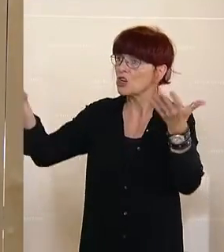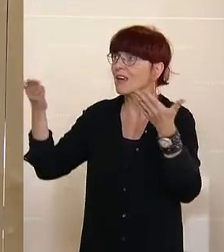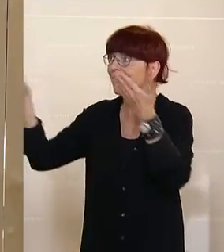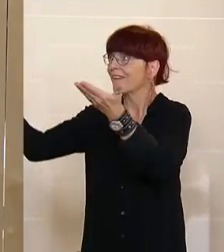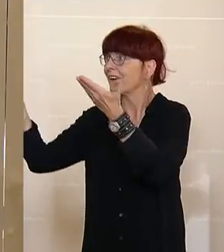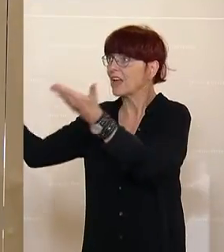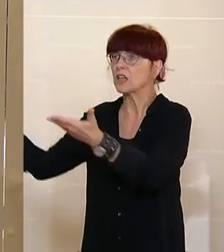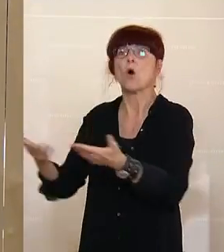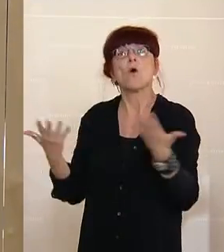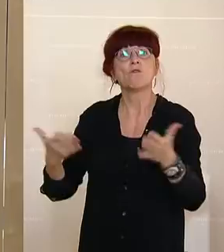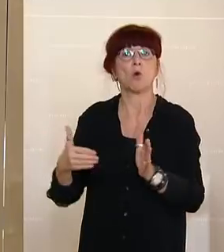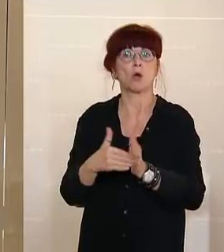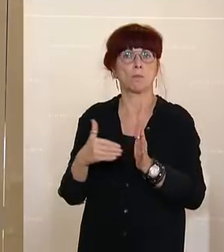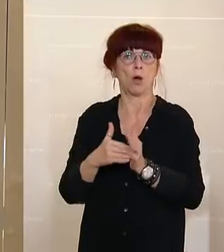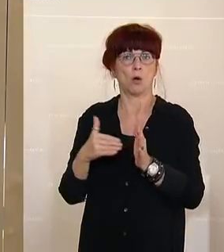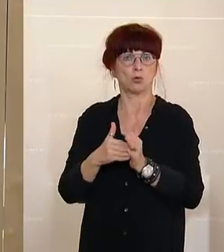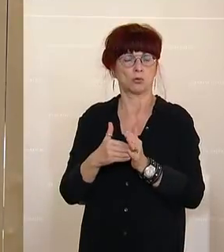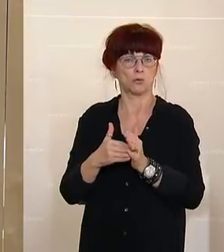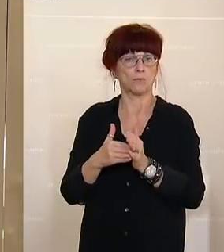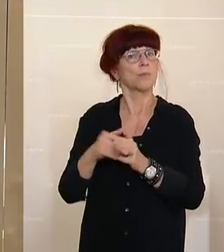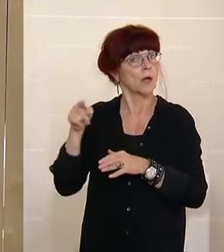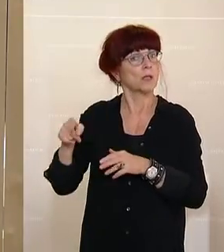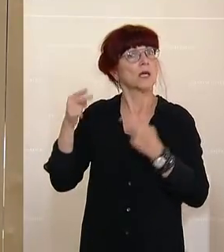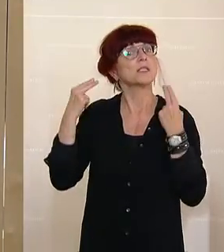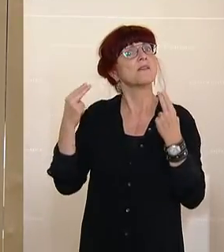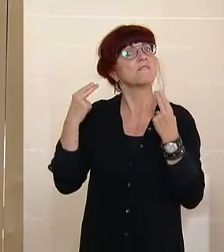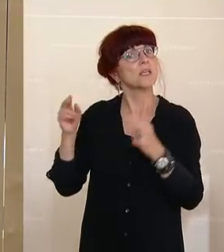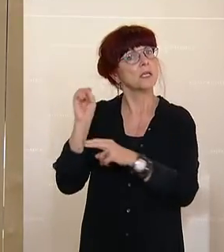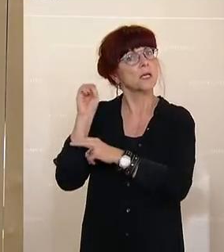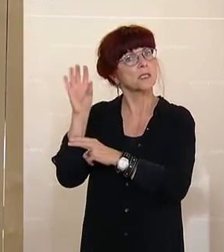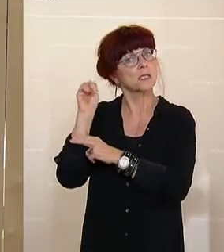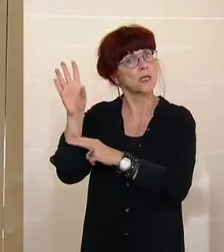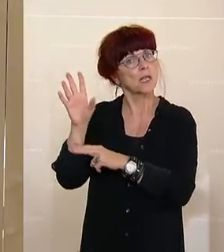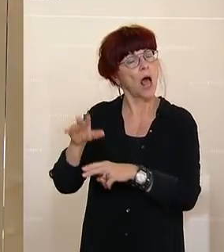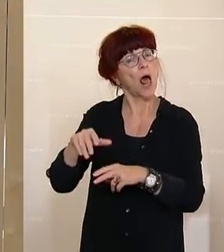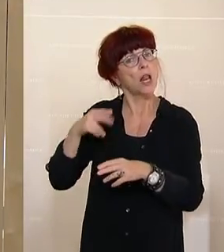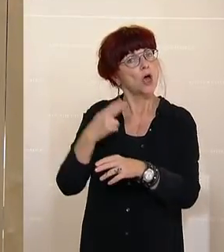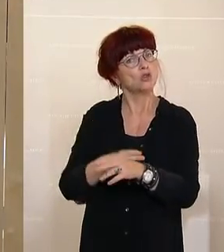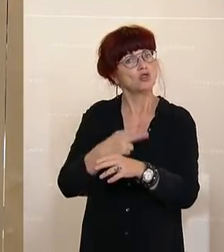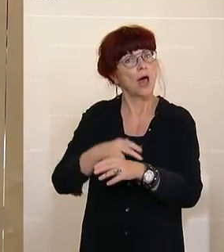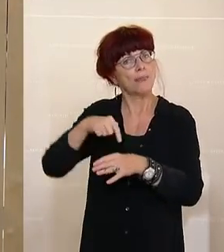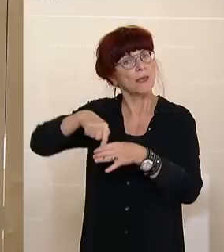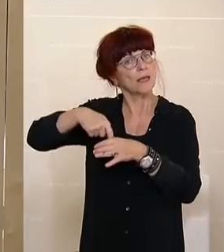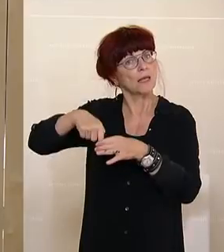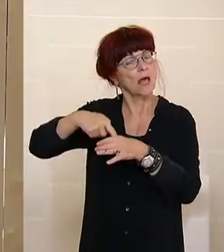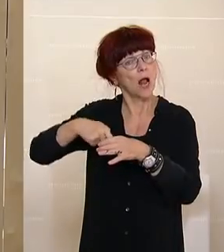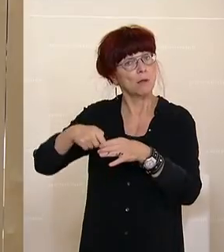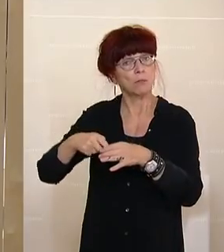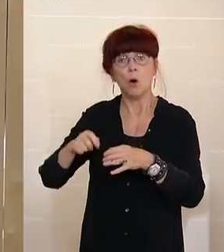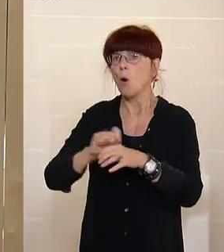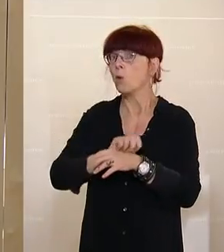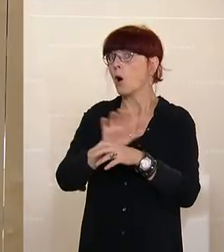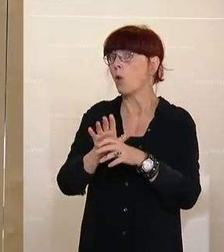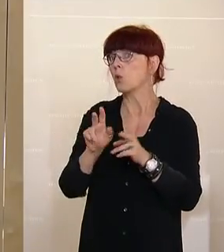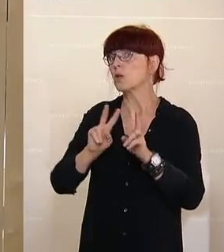Das ist ein sehr wichtiges und richtiges Signal unter den Staaten. Denn Corona ist eine weltweite Krise